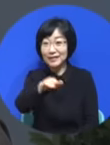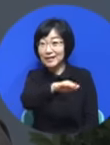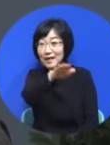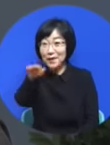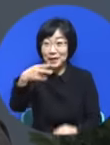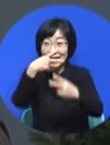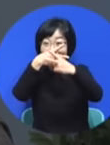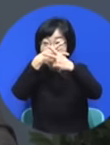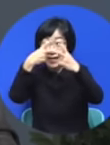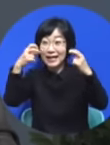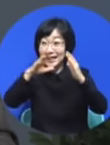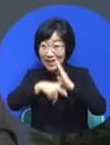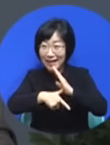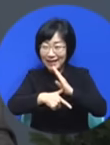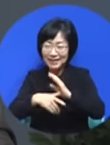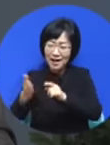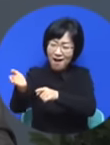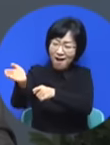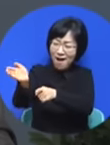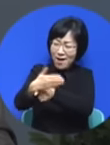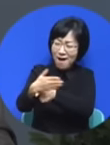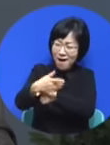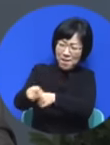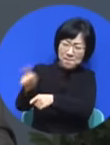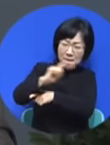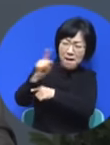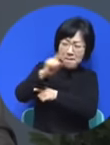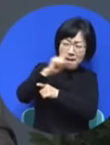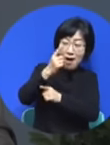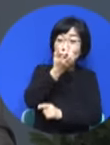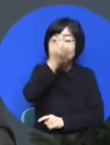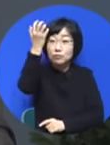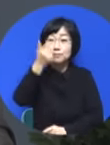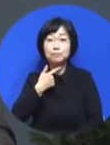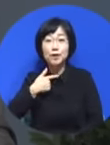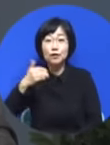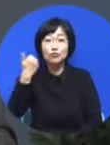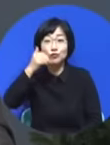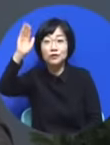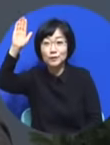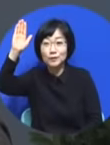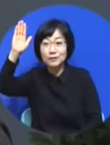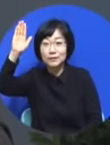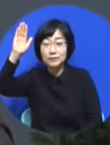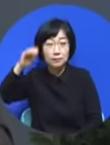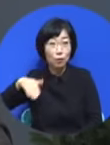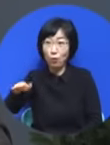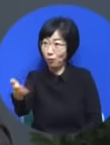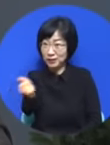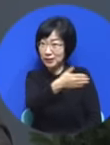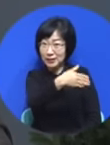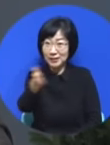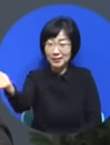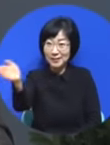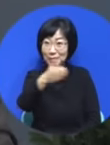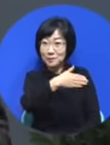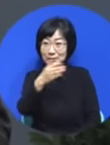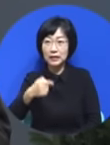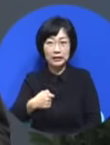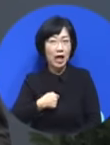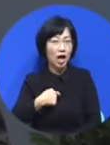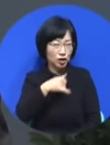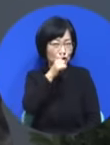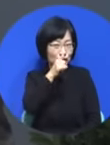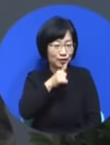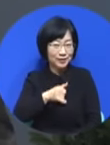낚시 꿈꾸는 사람을 손 들어보세요. Is there anyone here who dreams about fishing? 아무도 없잖아요. Nobody here? 저는